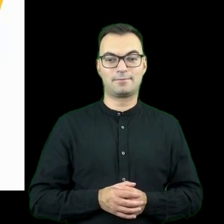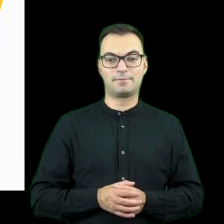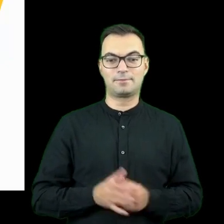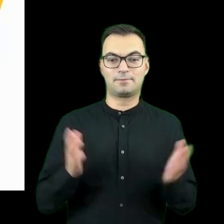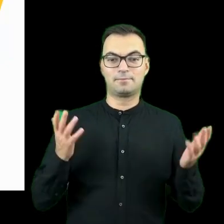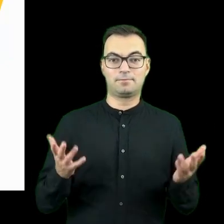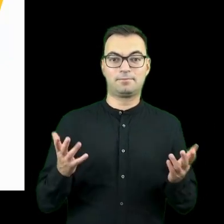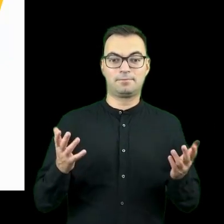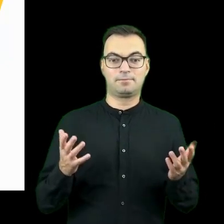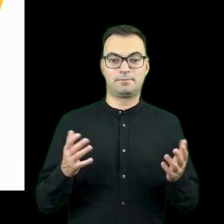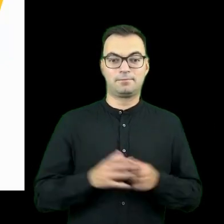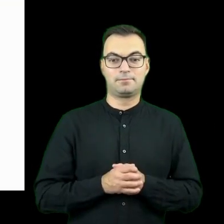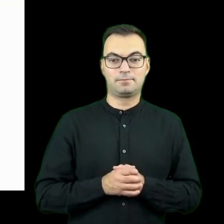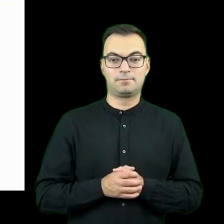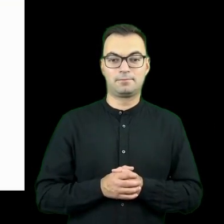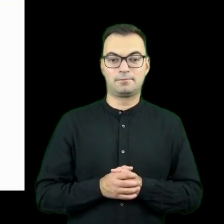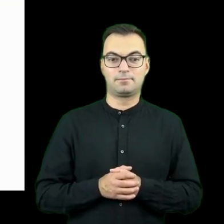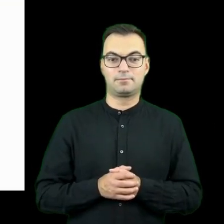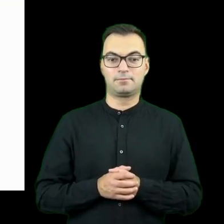Słuchajcie,